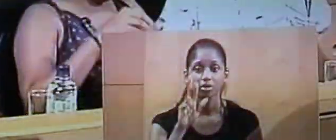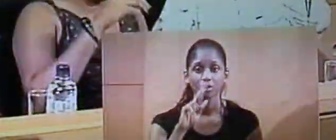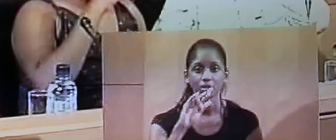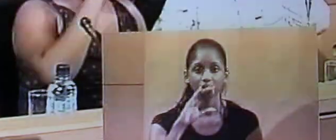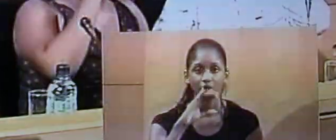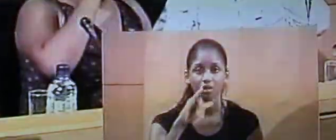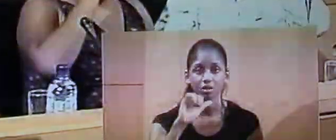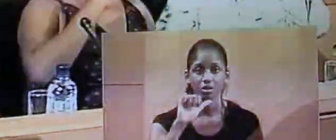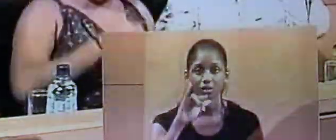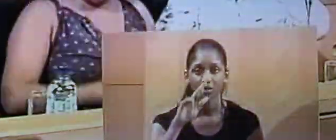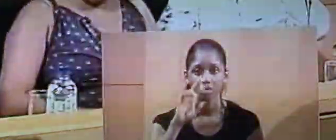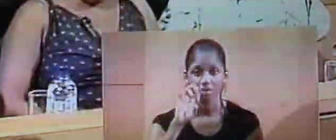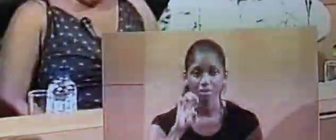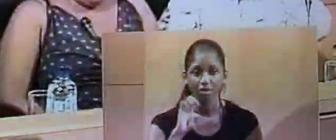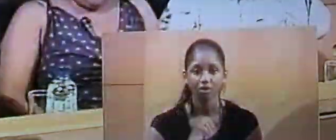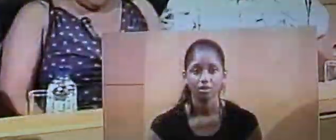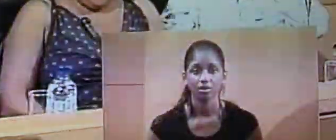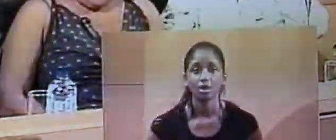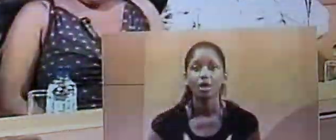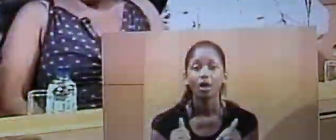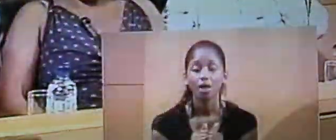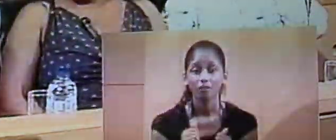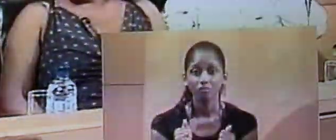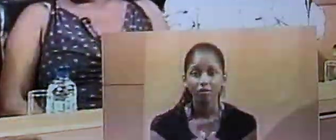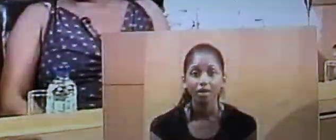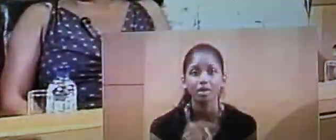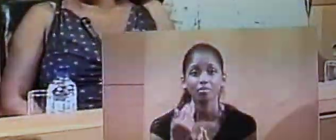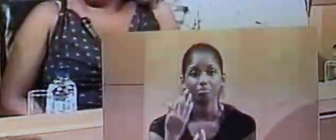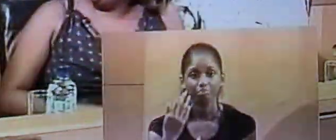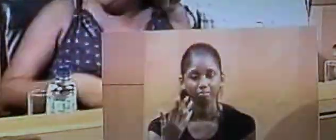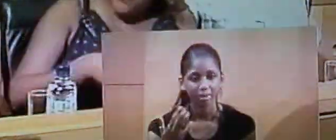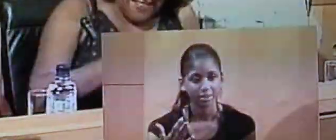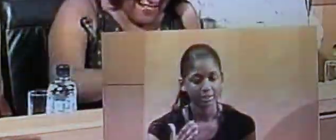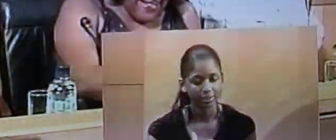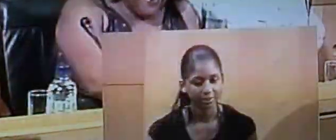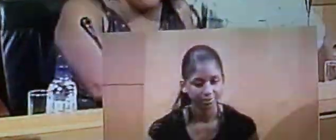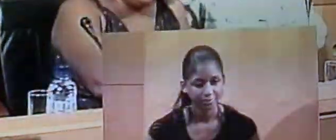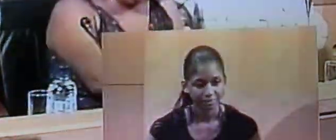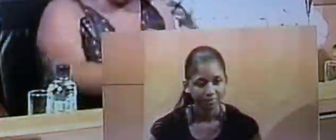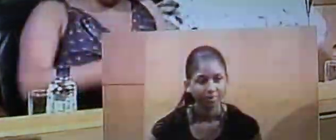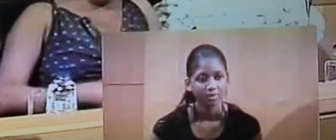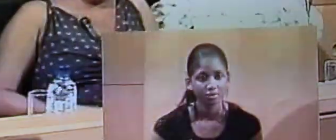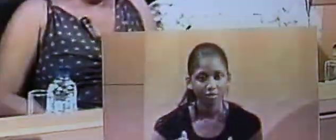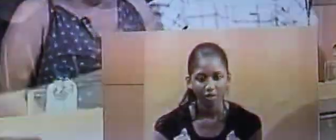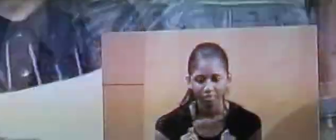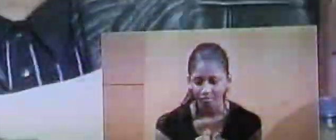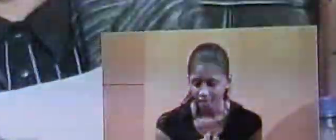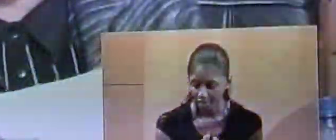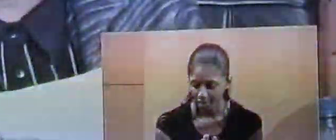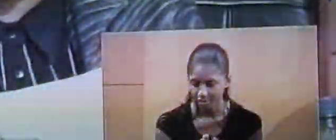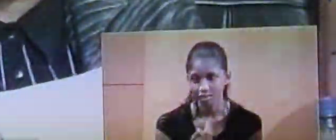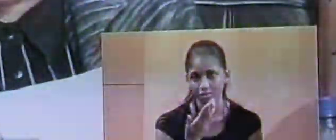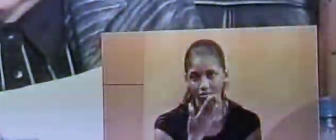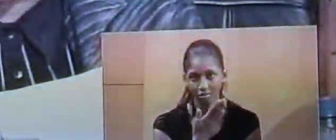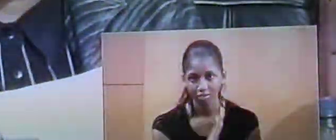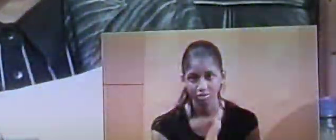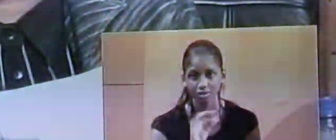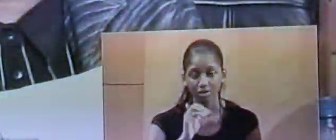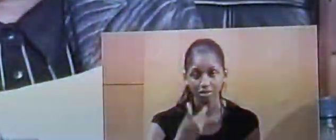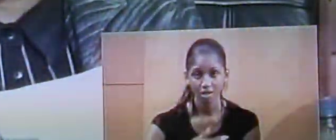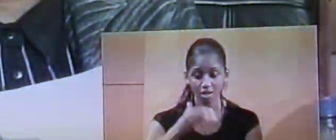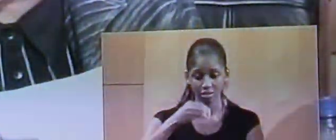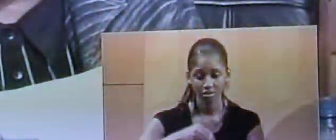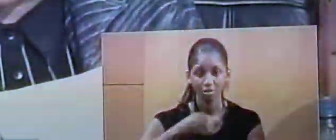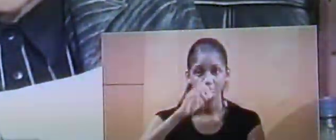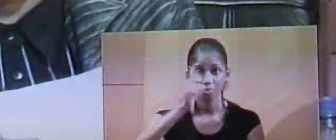avec Air Martinique, avec La Samère. Première page,